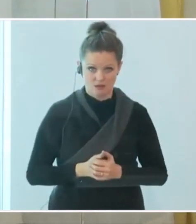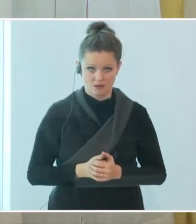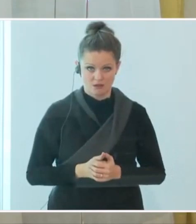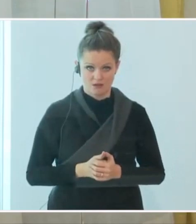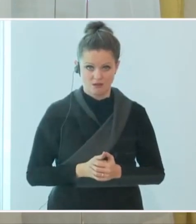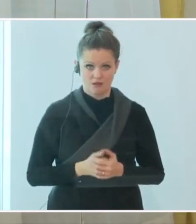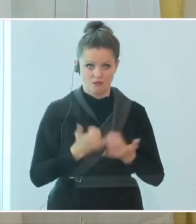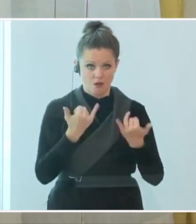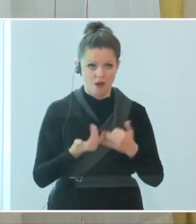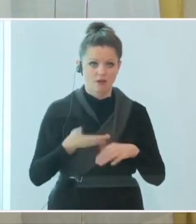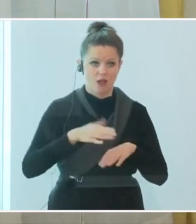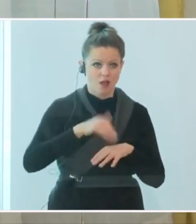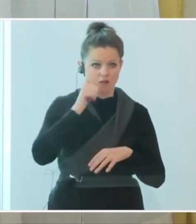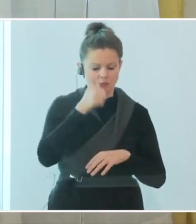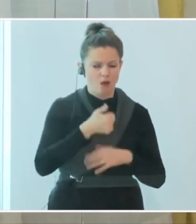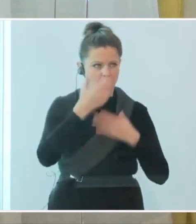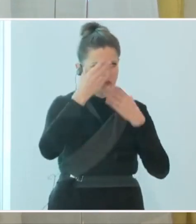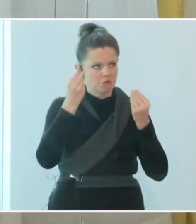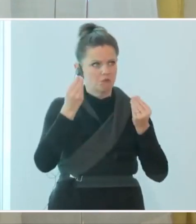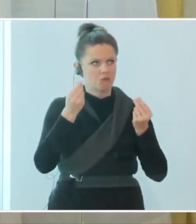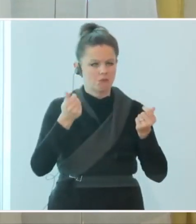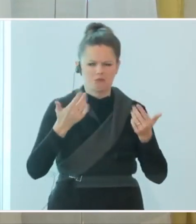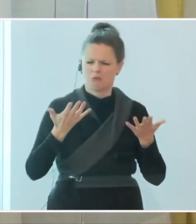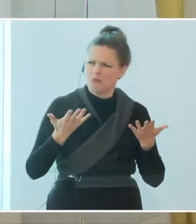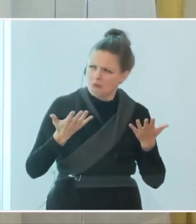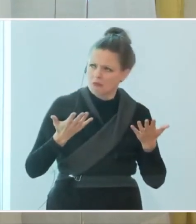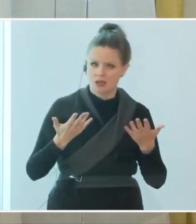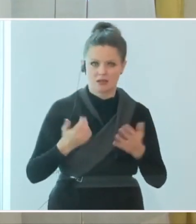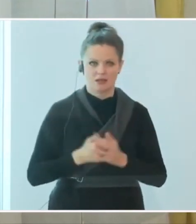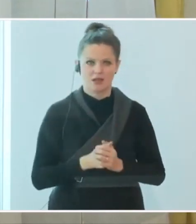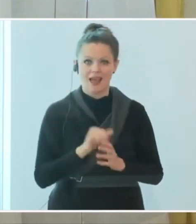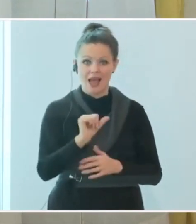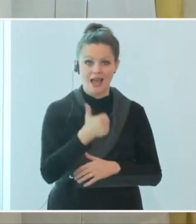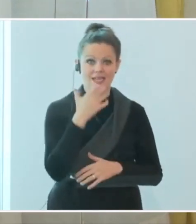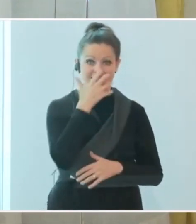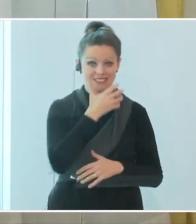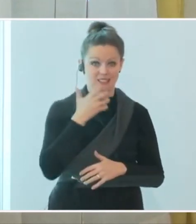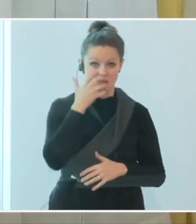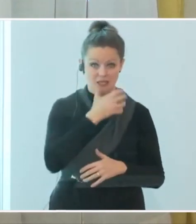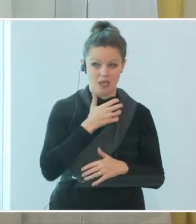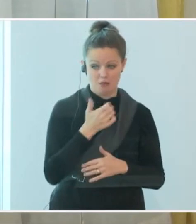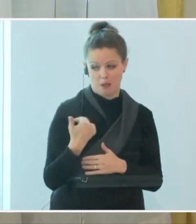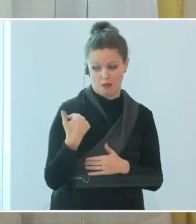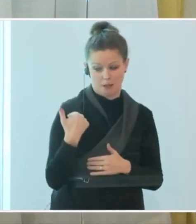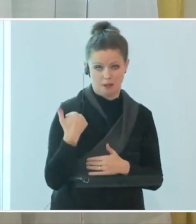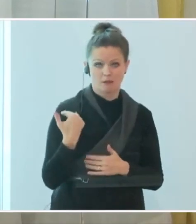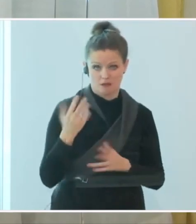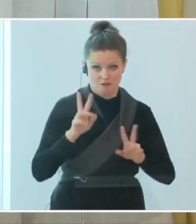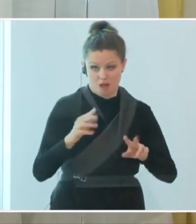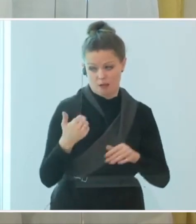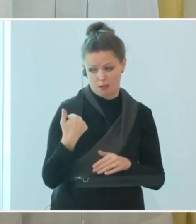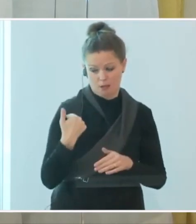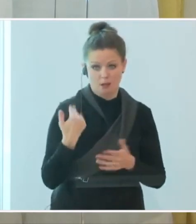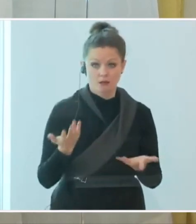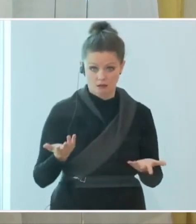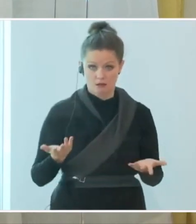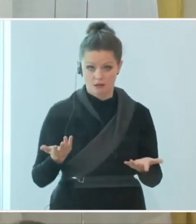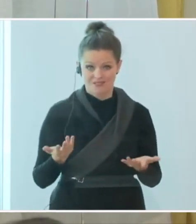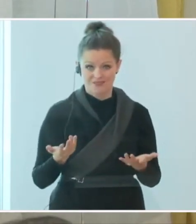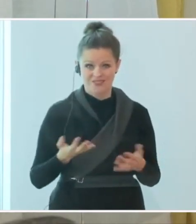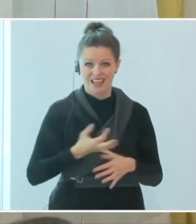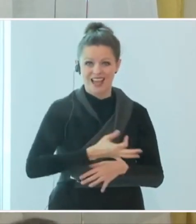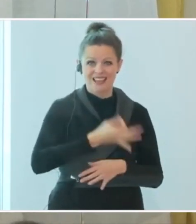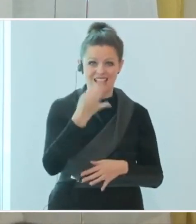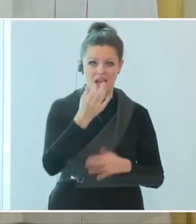einem Tag zum anderen, man vergisst das auch sehr, sehr schnell. Wir waren am 1. September, also vor kurzem in Wirklichkeit, bei einer